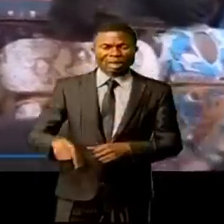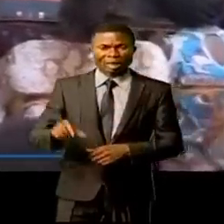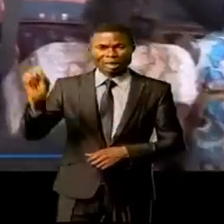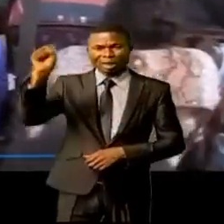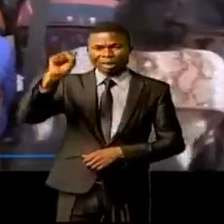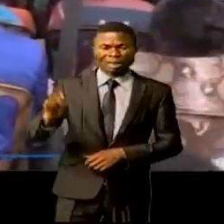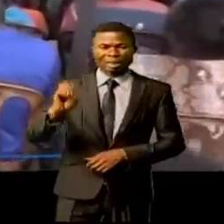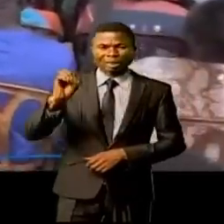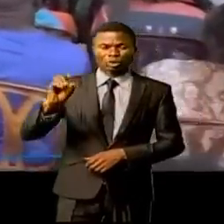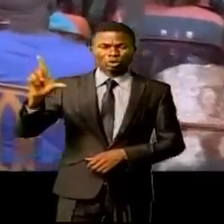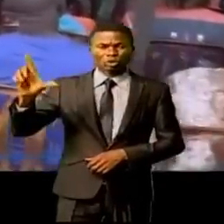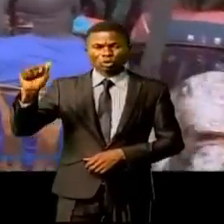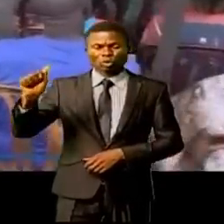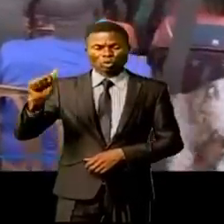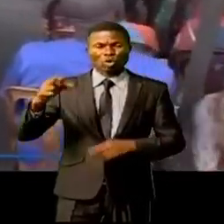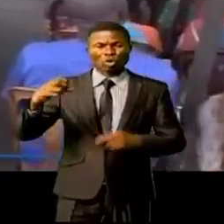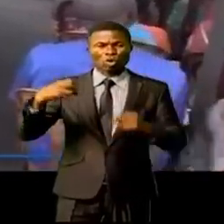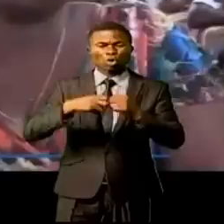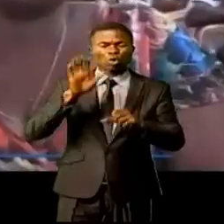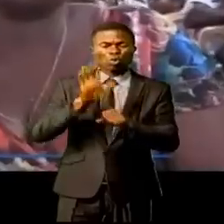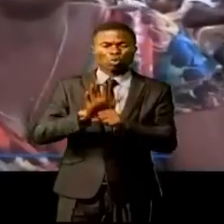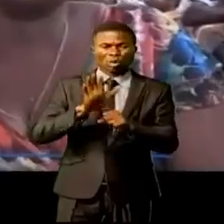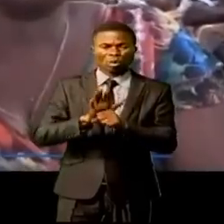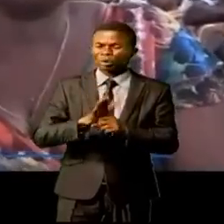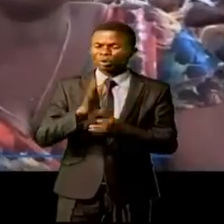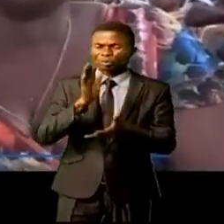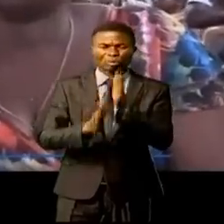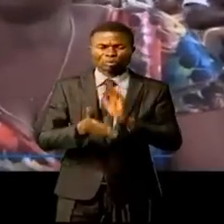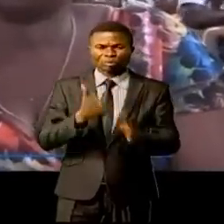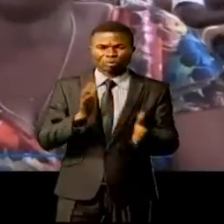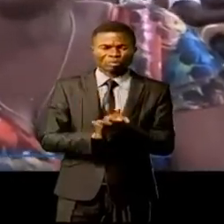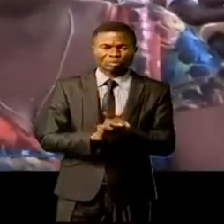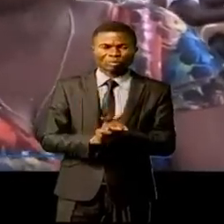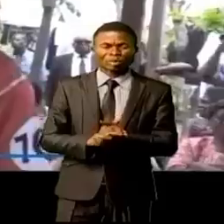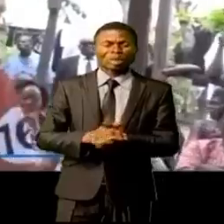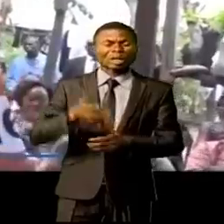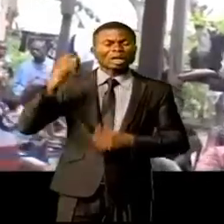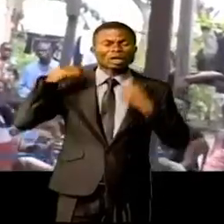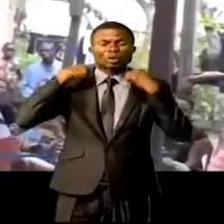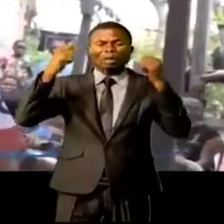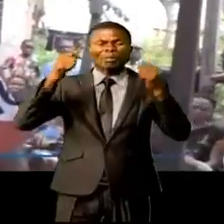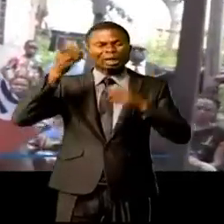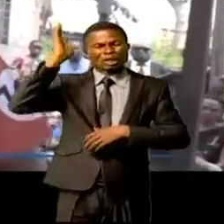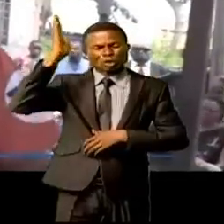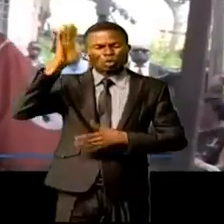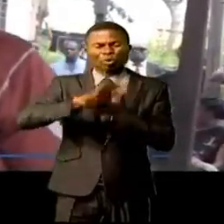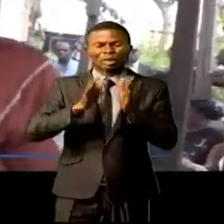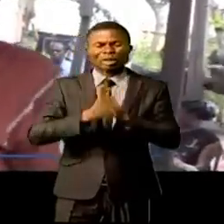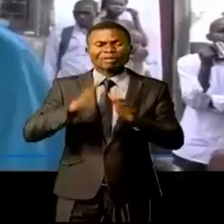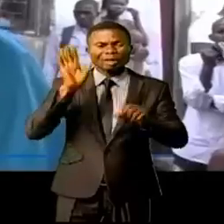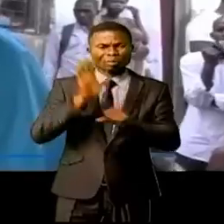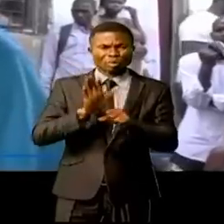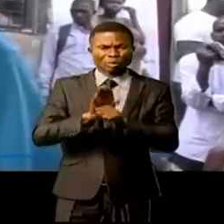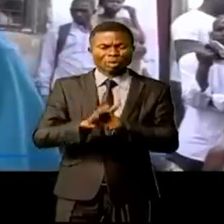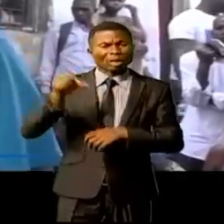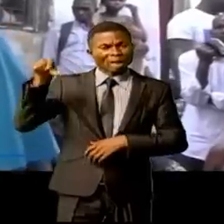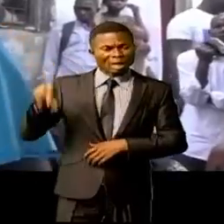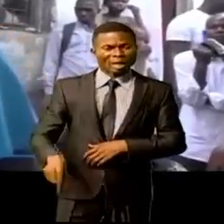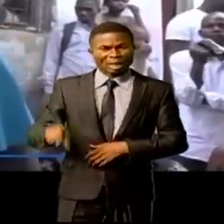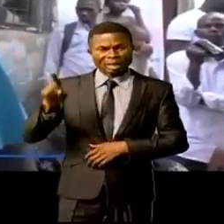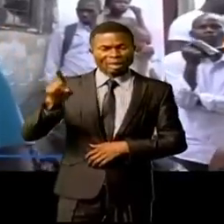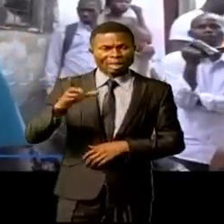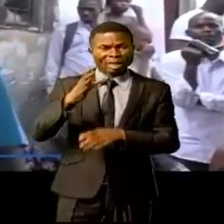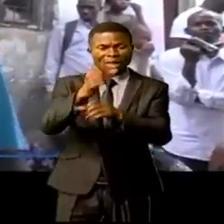connaît des difficultés de plusieurs ordres fait face à la montée de la délinquance juvénile appelée Kuluna et ces quartiers a